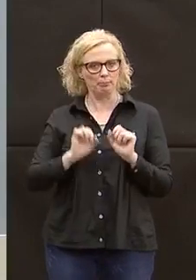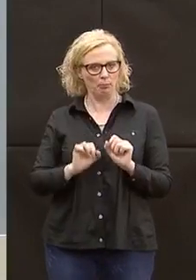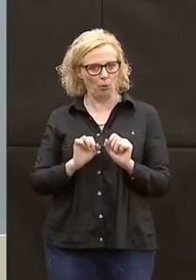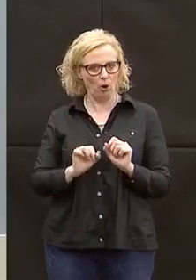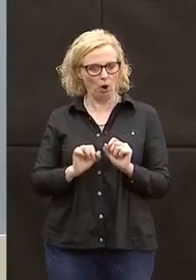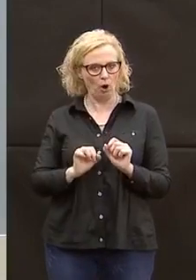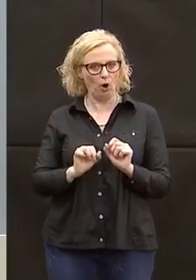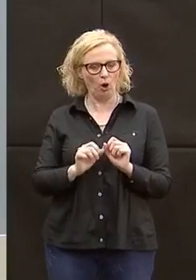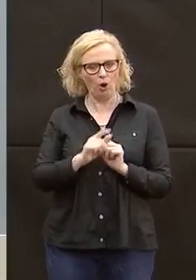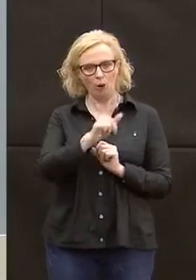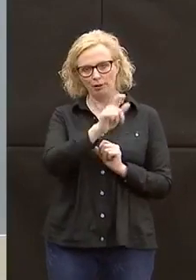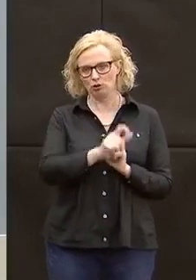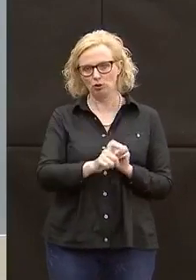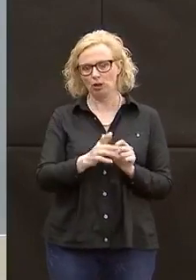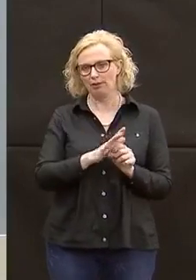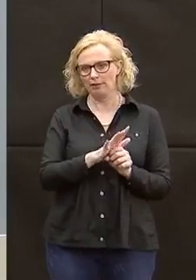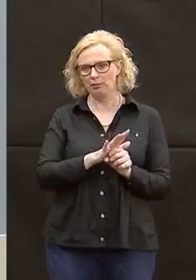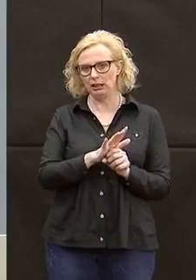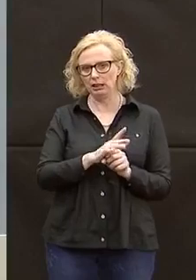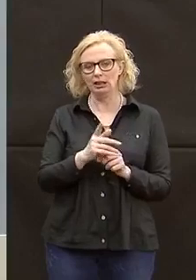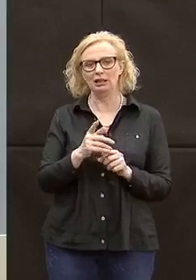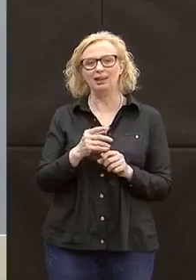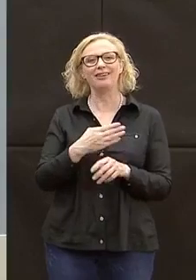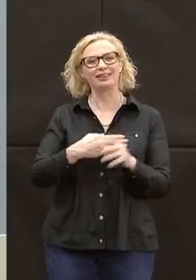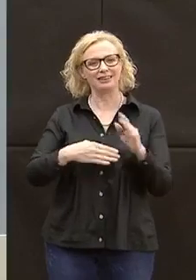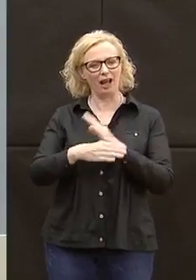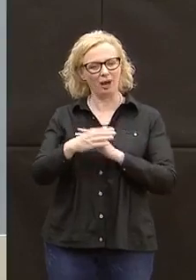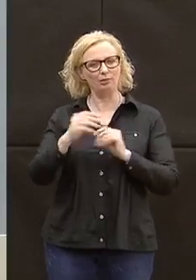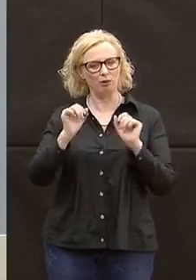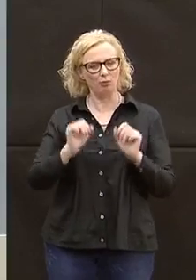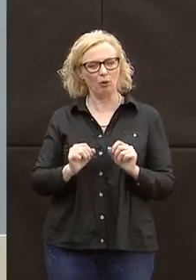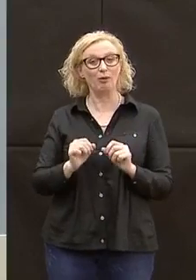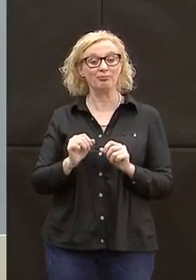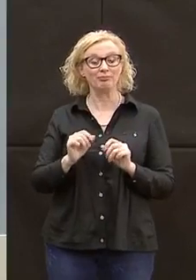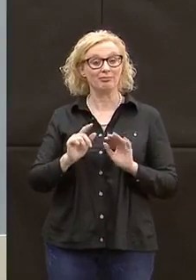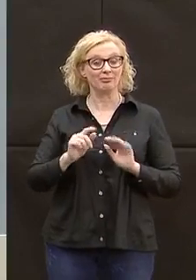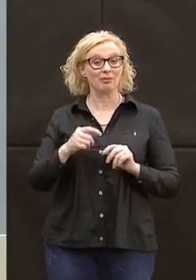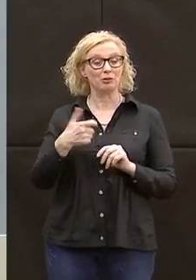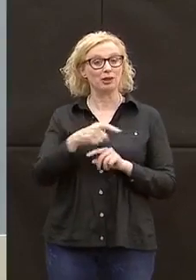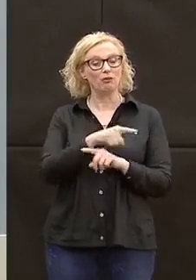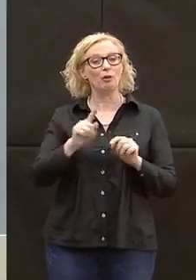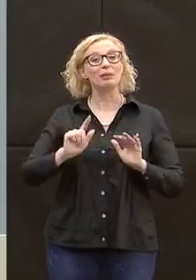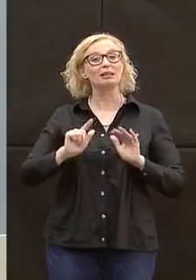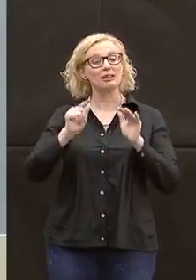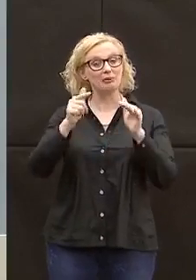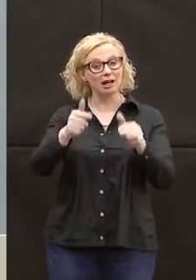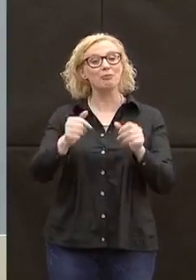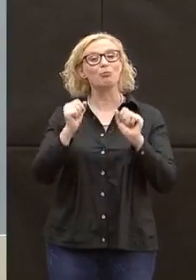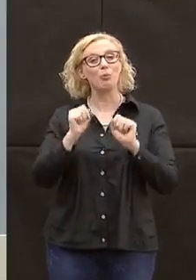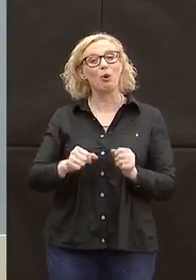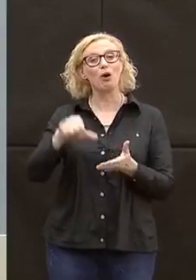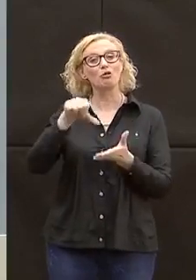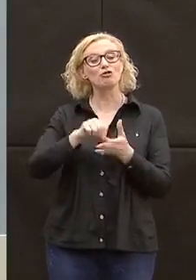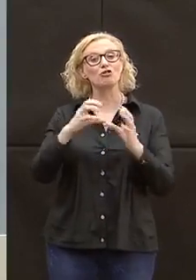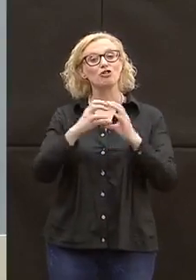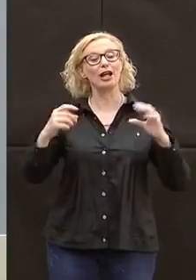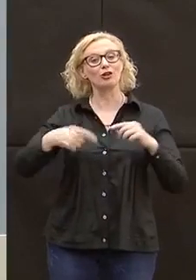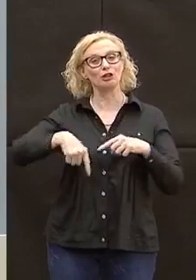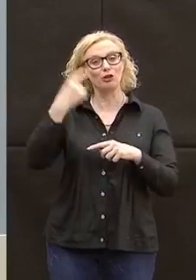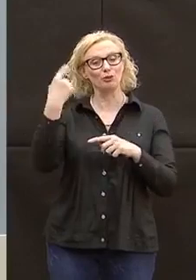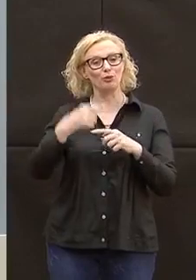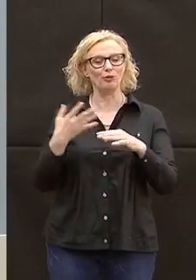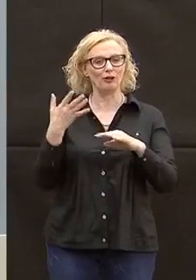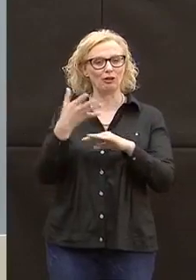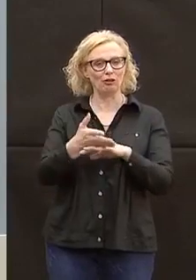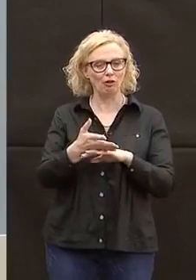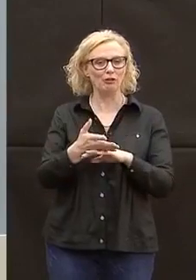famiglie dei ragazzi disabili che dalla prossima settimana ricominceranno ad andare presso i centri diurni e